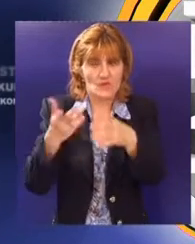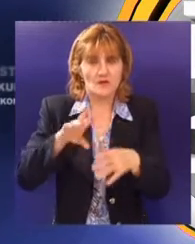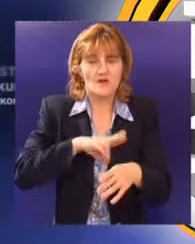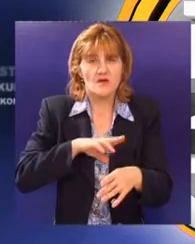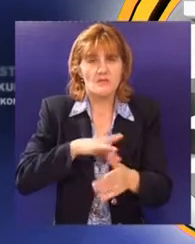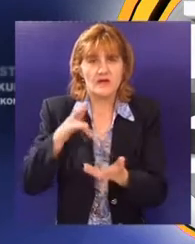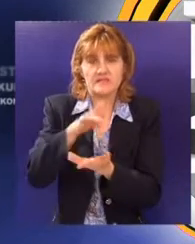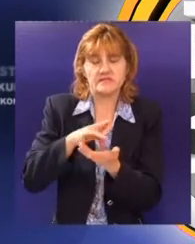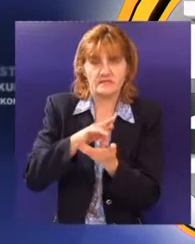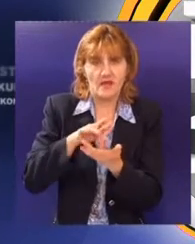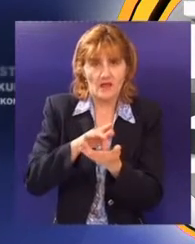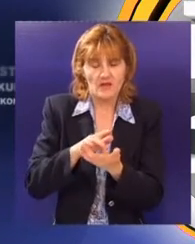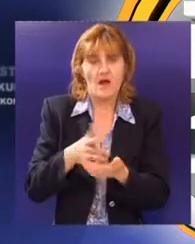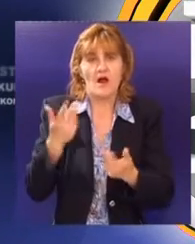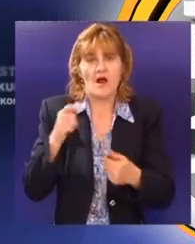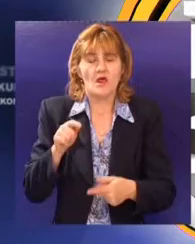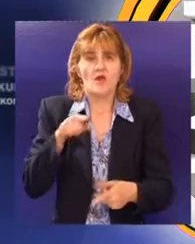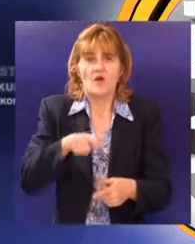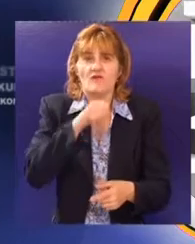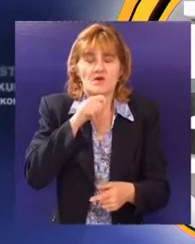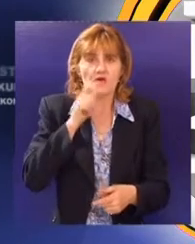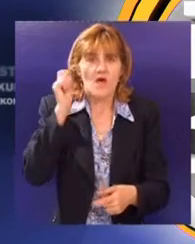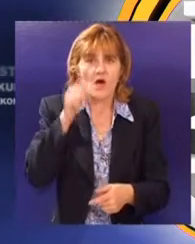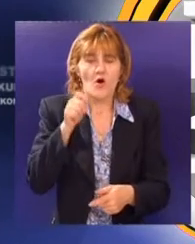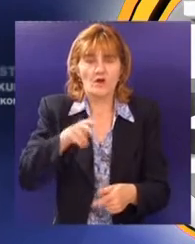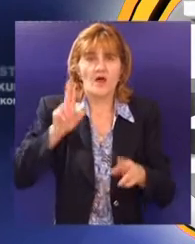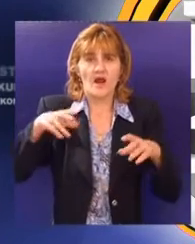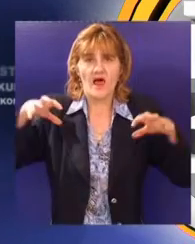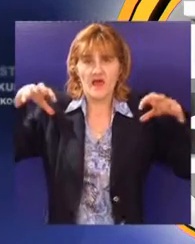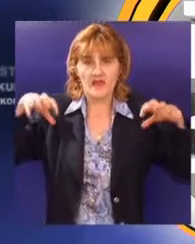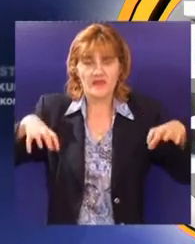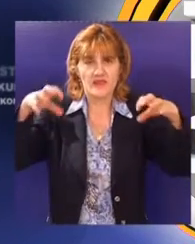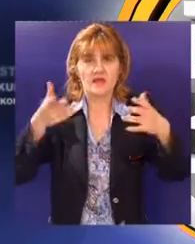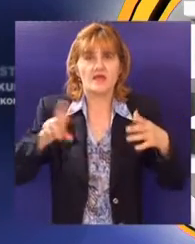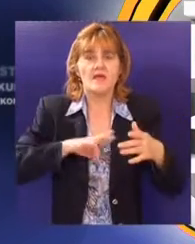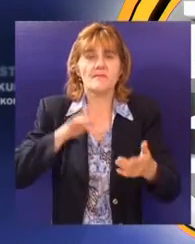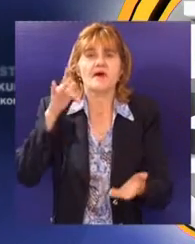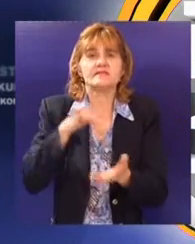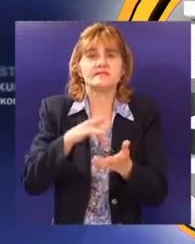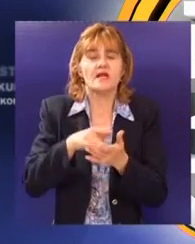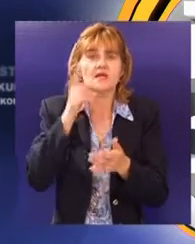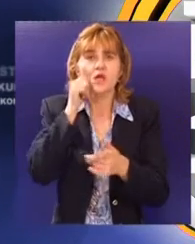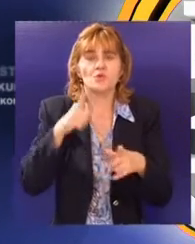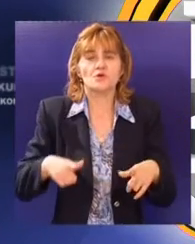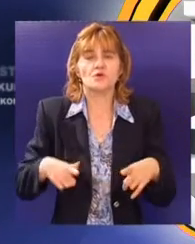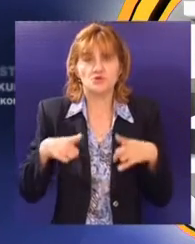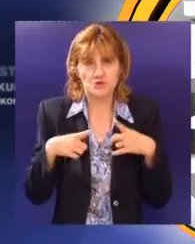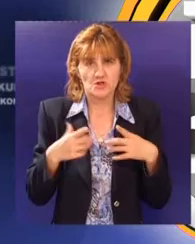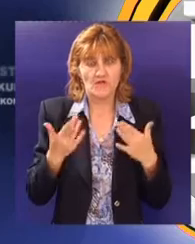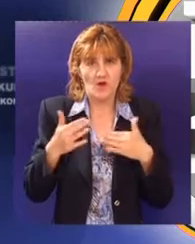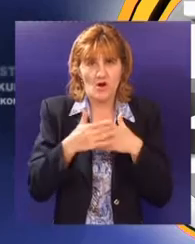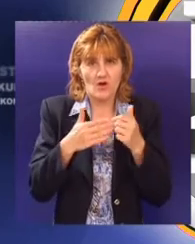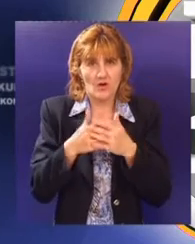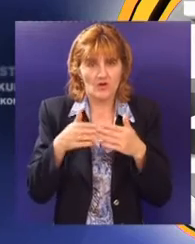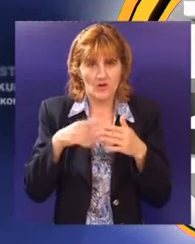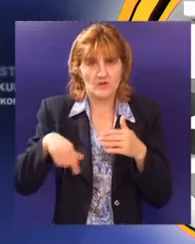delovima sela iako se odluka u stvari odnosi na delove naselja koji su srednje gustine naseljenosti. Tako da i tamo postoji određena